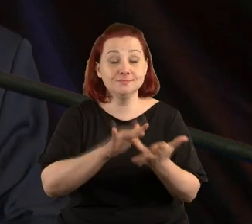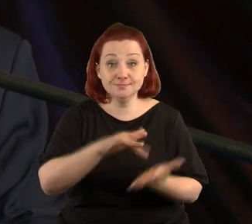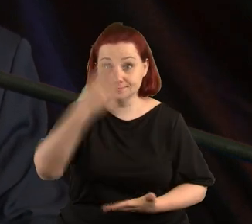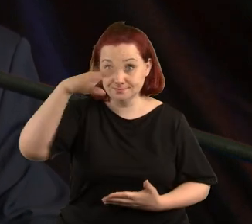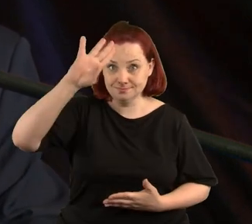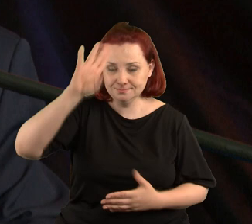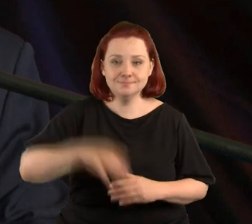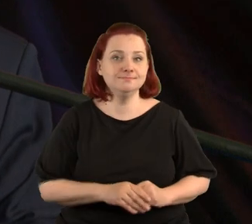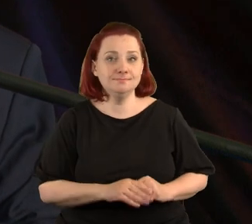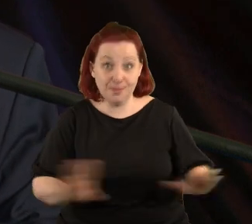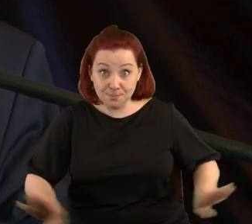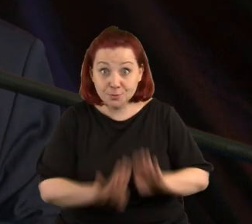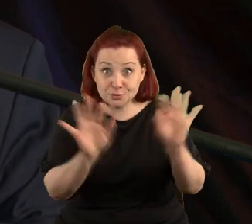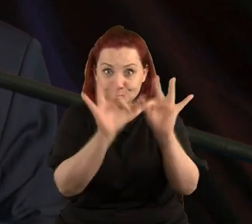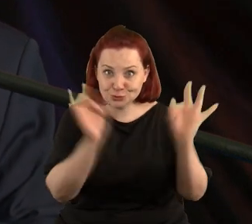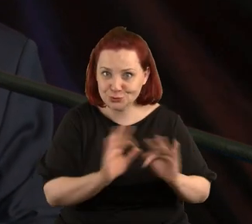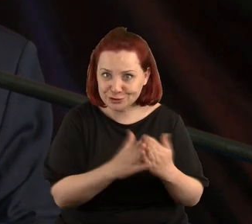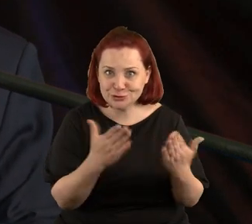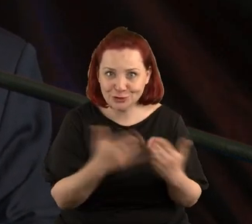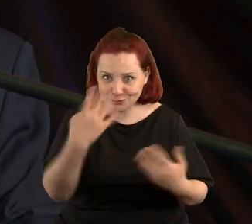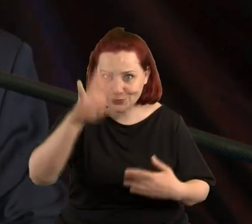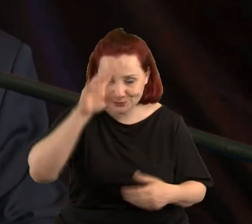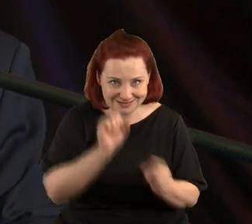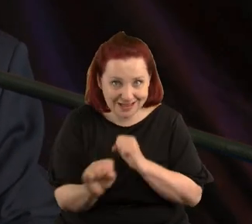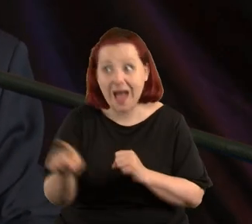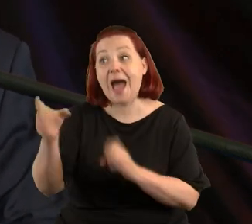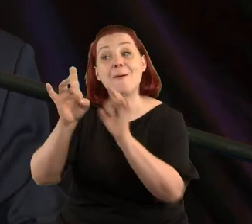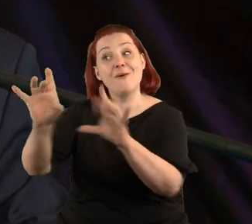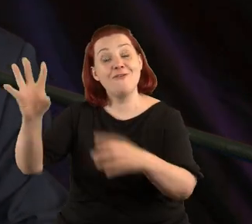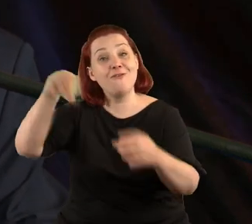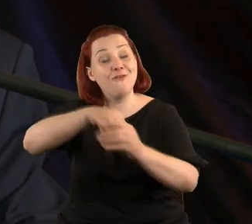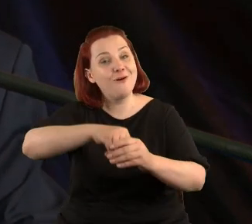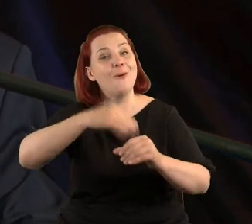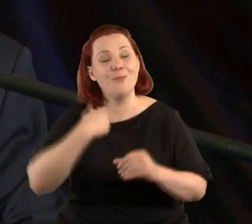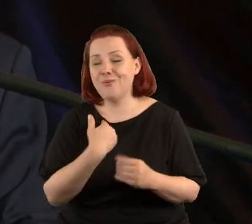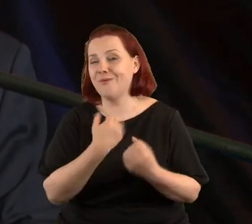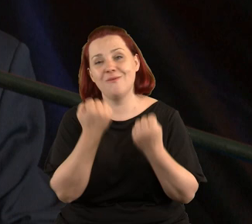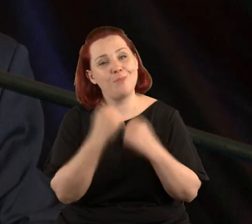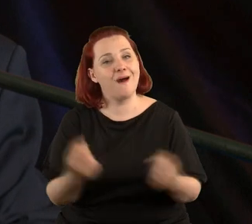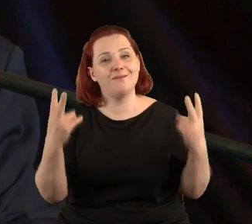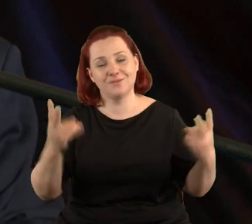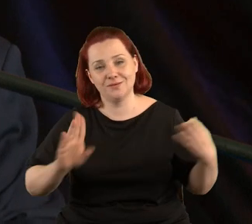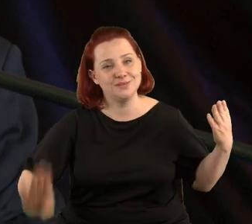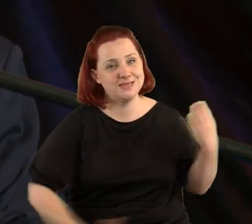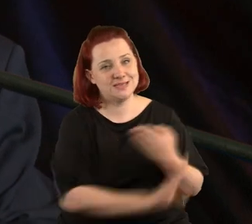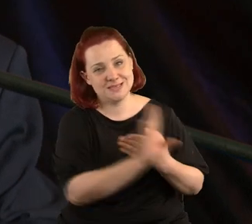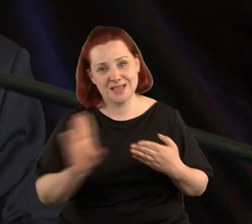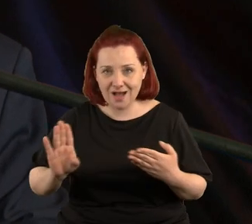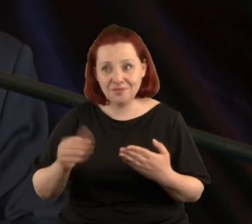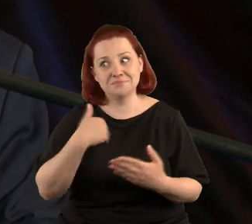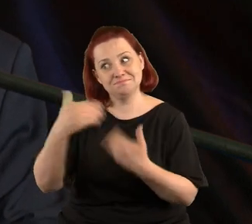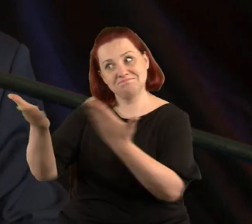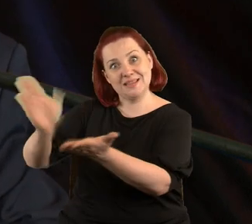Państwa, Muzeum Sztuki Książki w Łodzi jest takie muzeum, a pan profesor brał udział w bardzo znaczącej wystawie i został